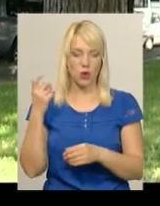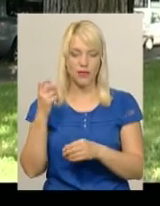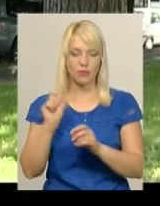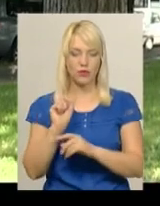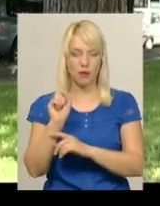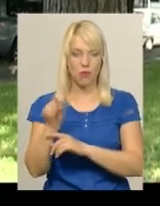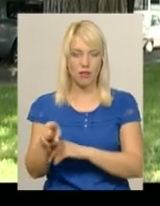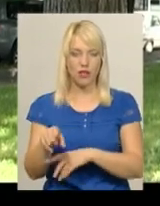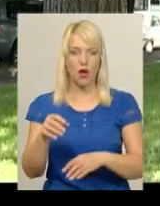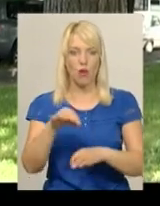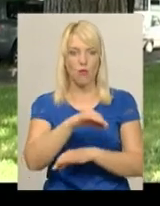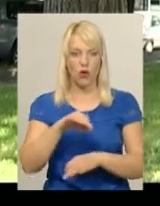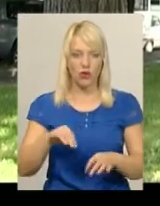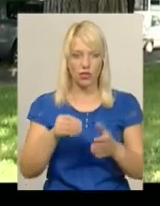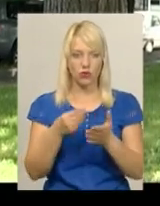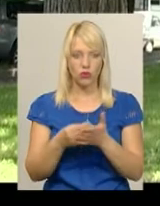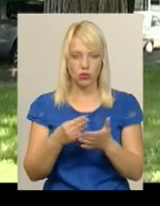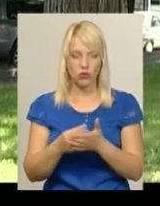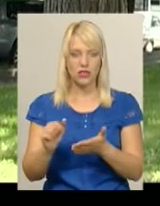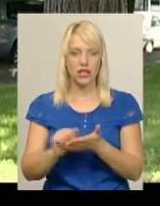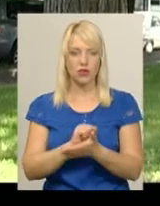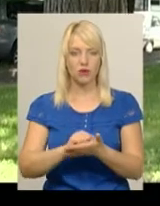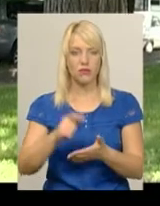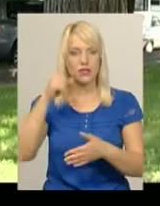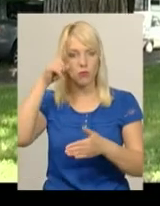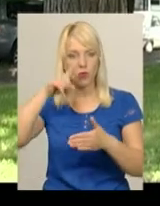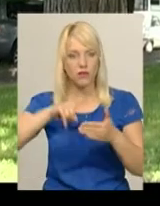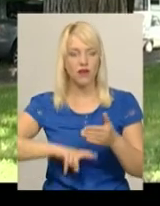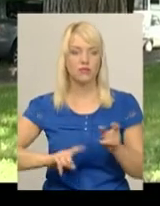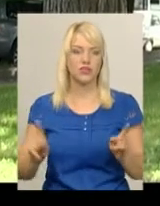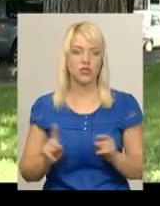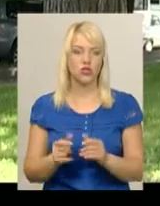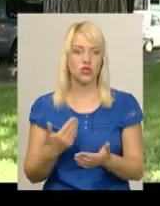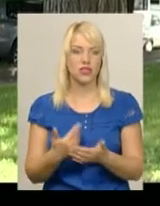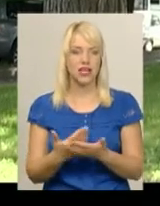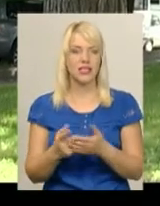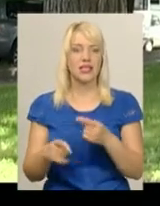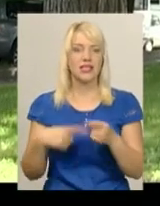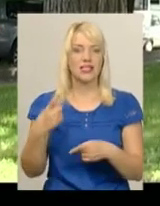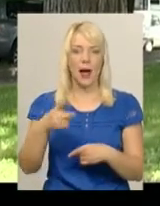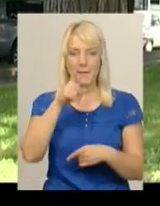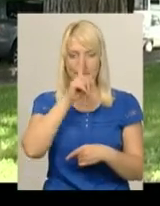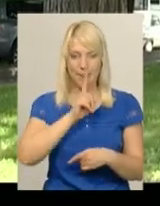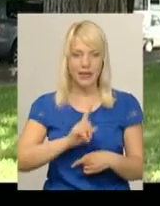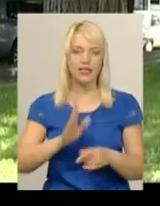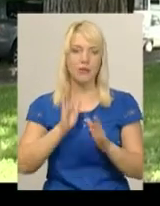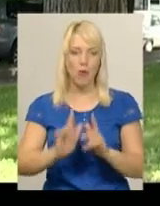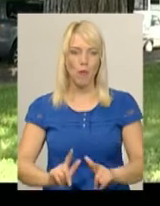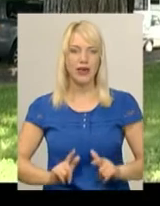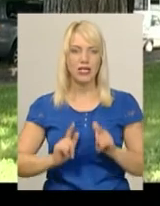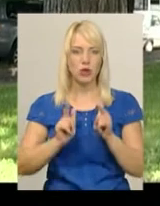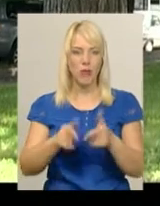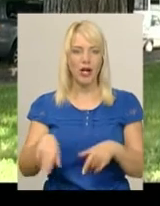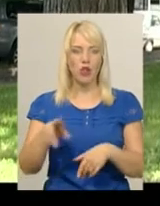кошторисна документація і сподіваємося, що десь за місяць зможемо приступити до